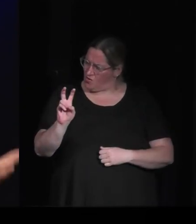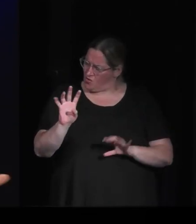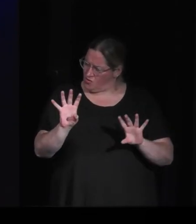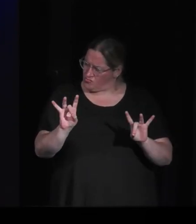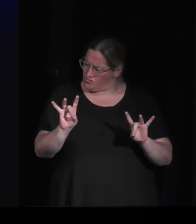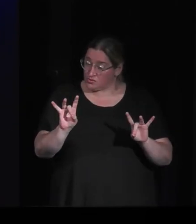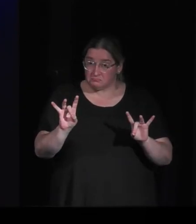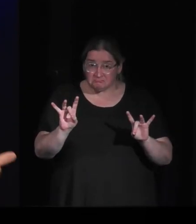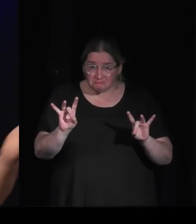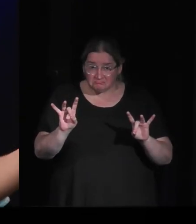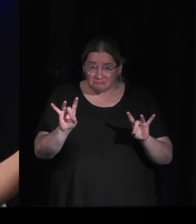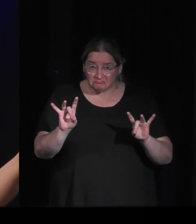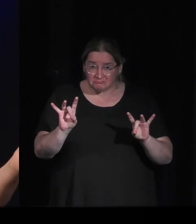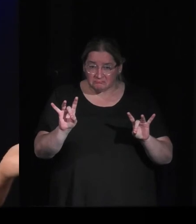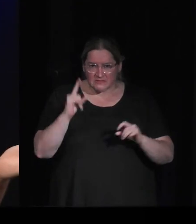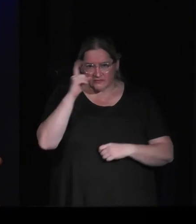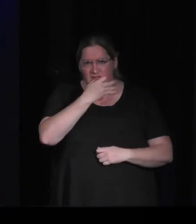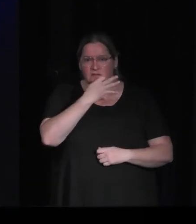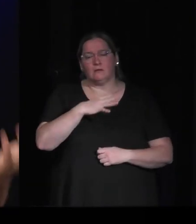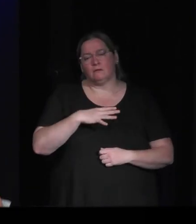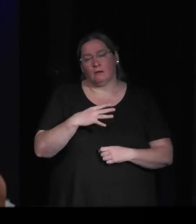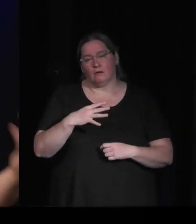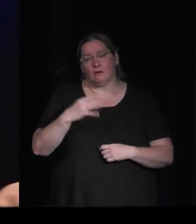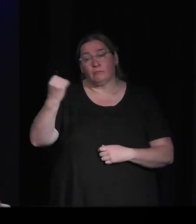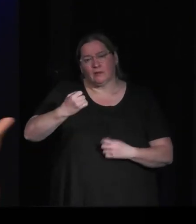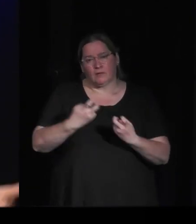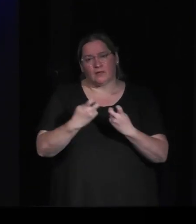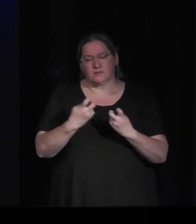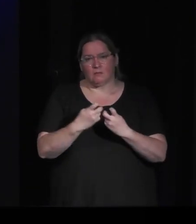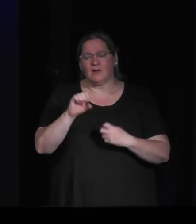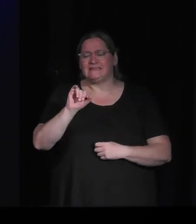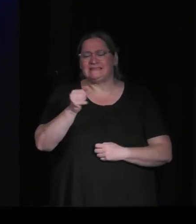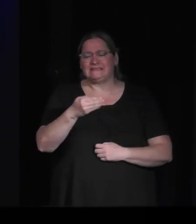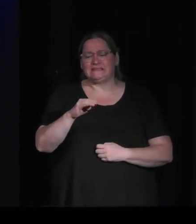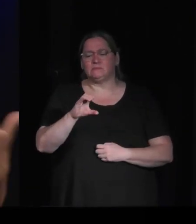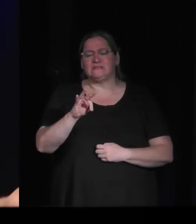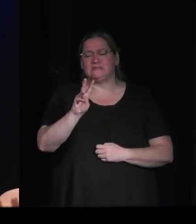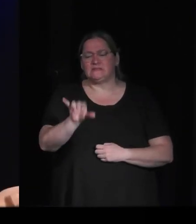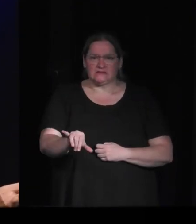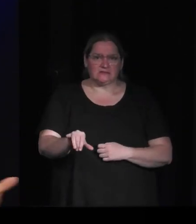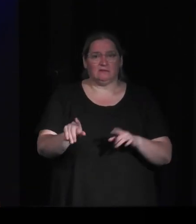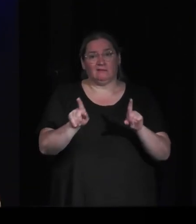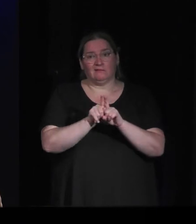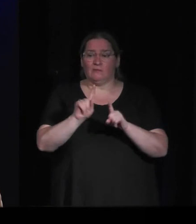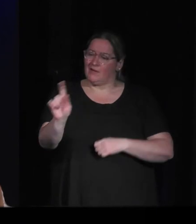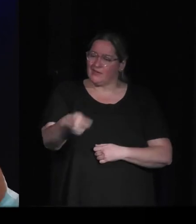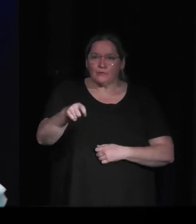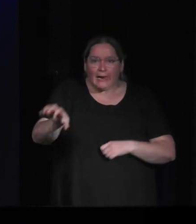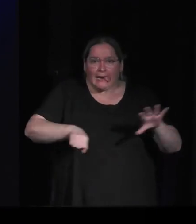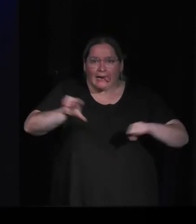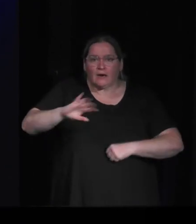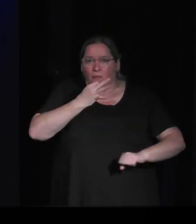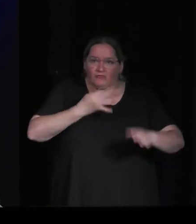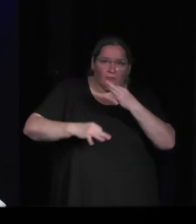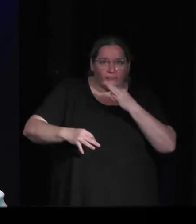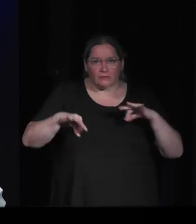dire. Je pense à des contre-exemples tout de suite. Bon, tu as évoqué SimCity tout à l'heure. Alors, voilà, la nature transformée en asset. Voilà, et